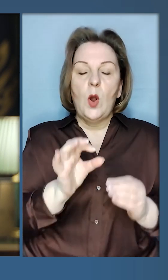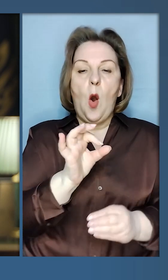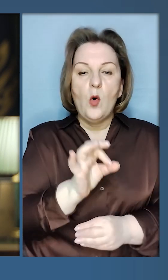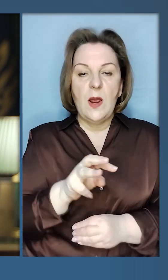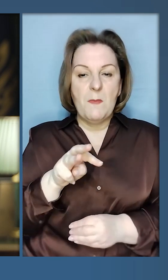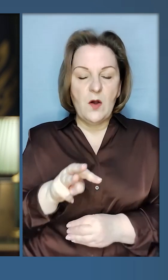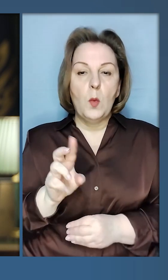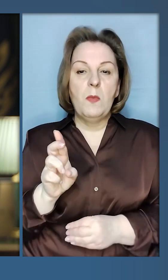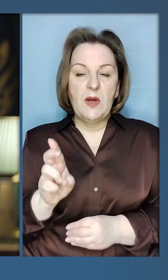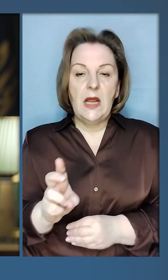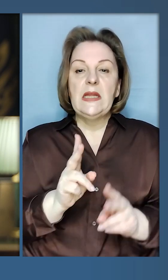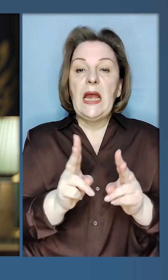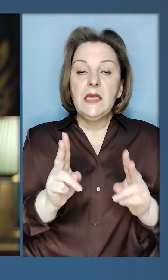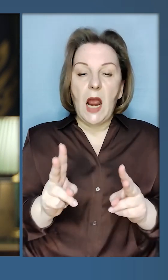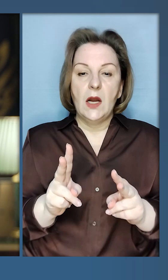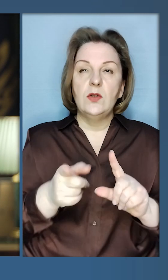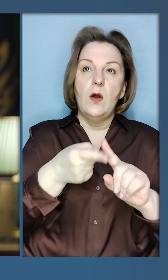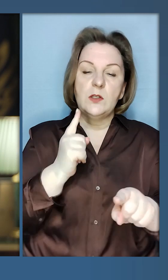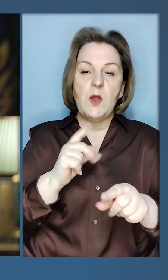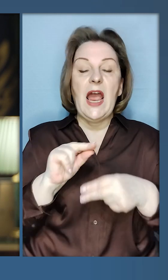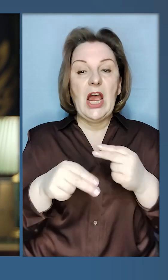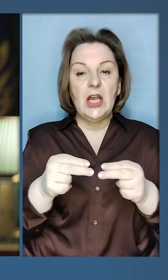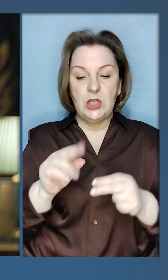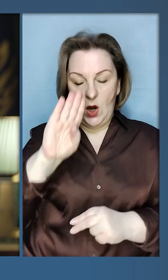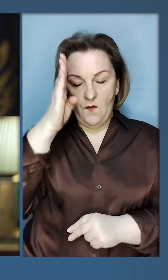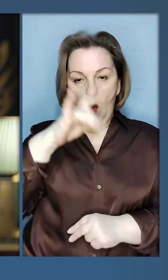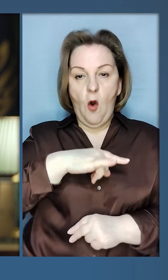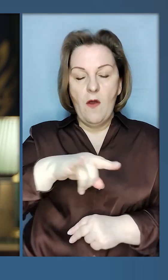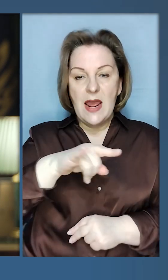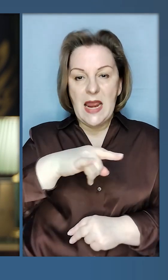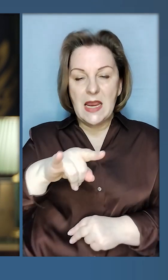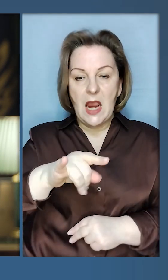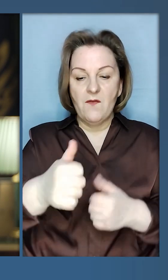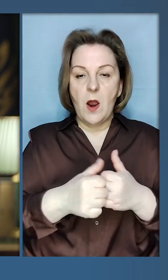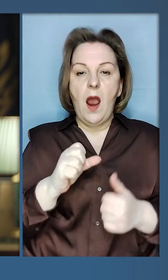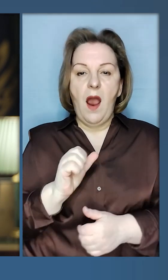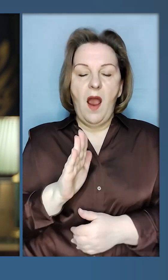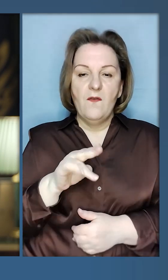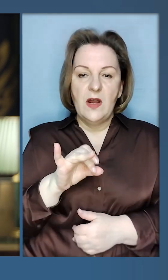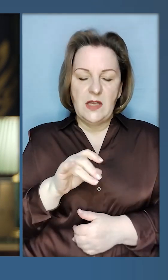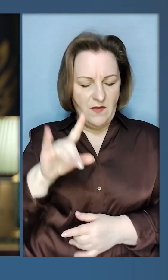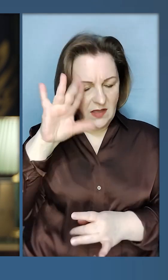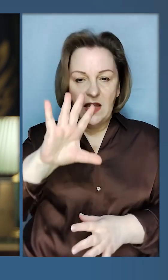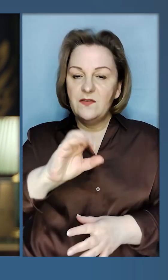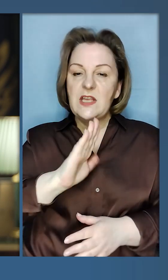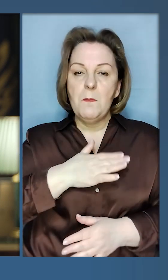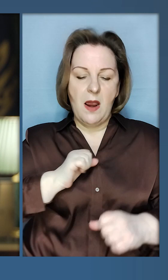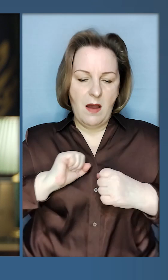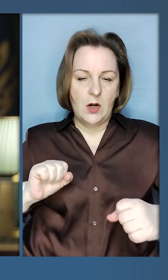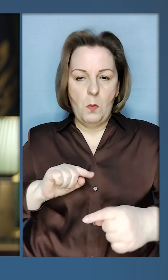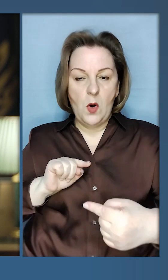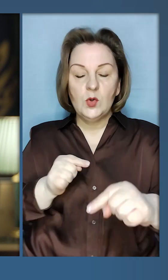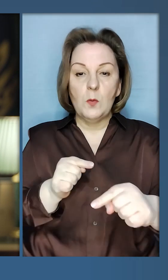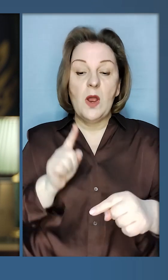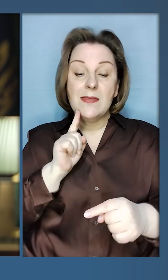110-ї окремої механізованої бригади, які збили черговий ворожий літак під Авдіївкою. Слава усім нашим